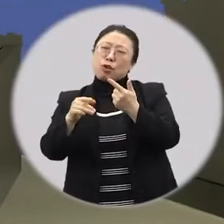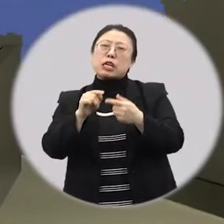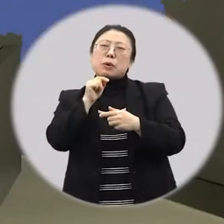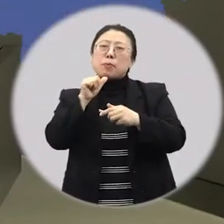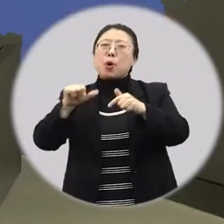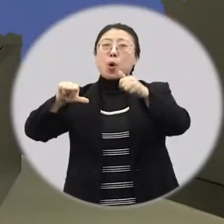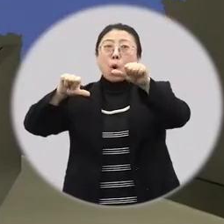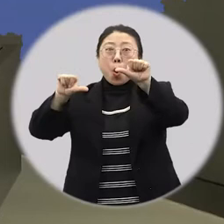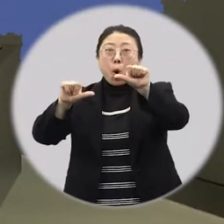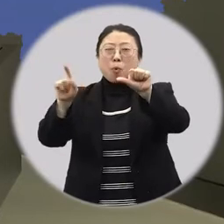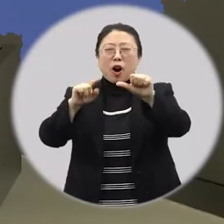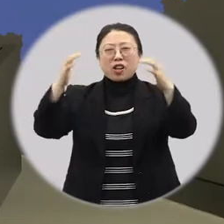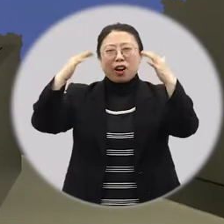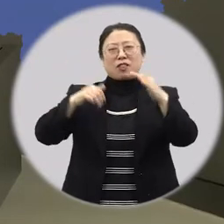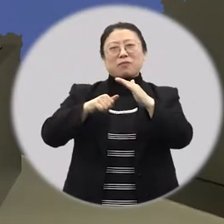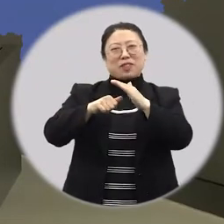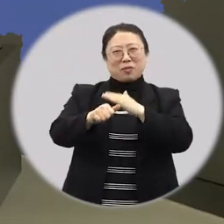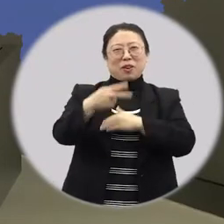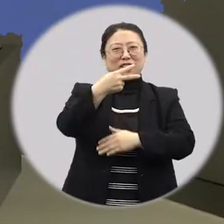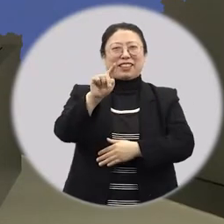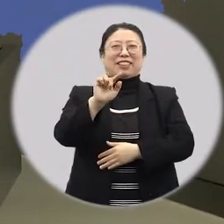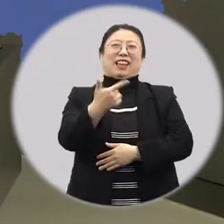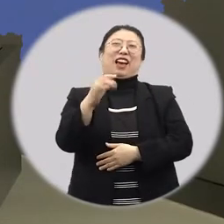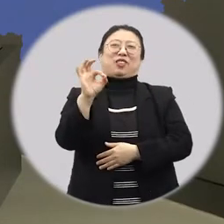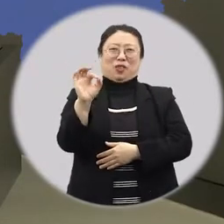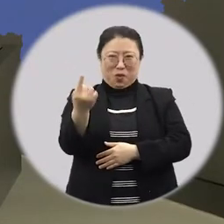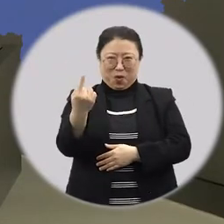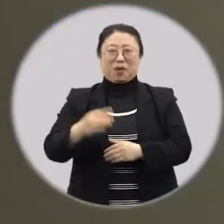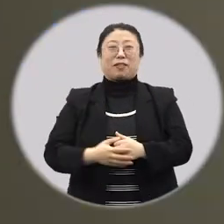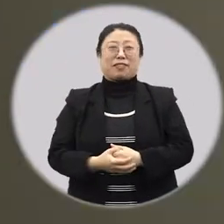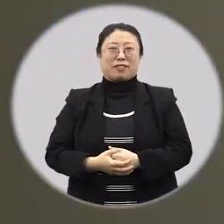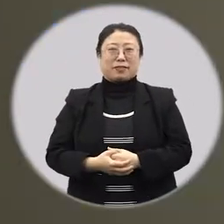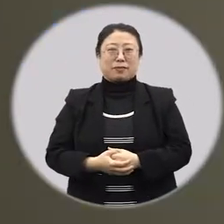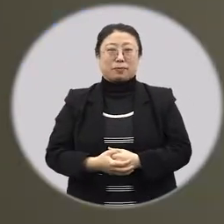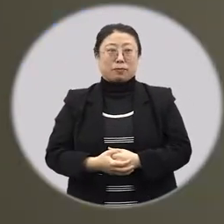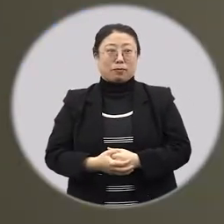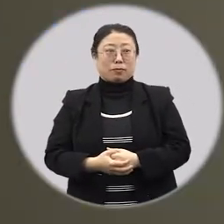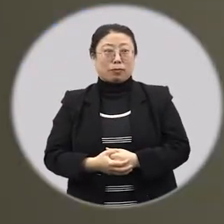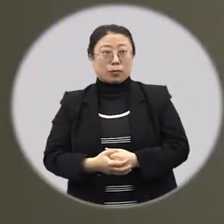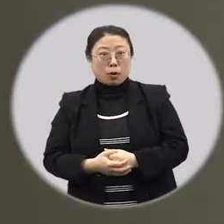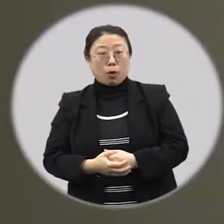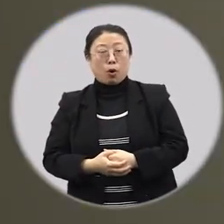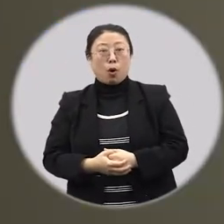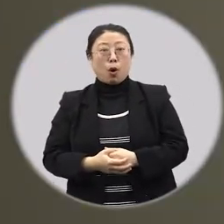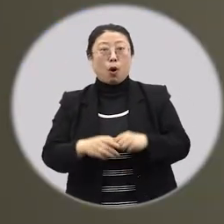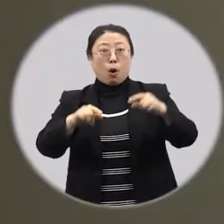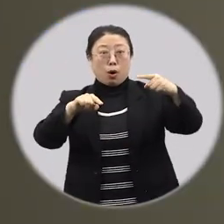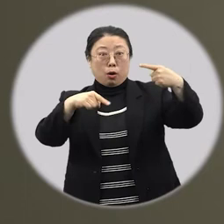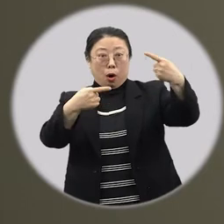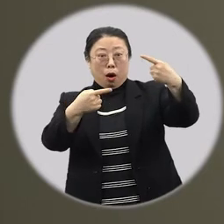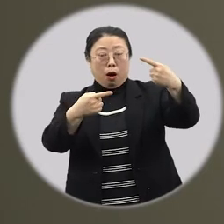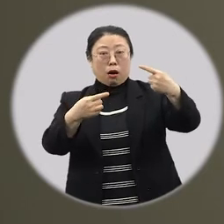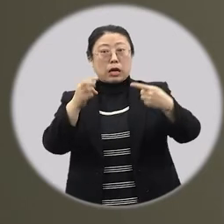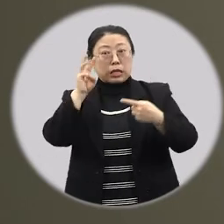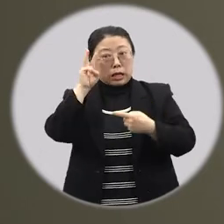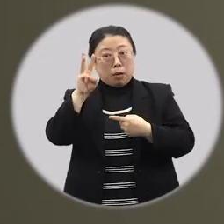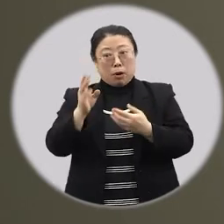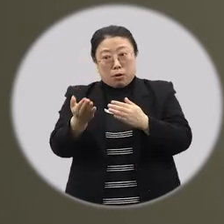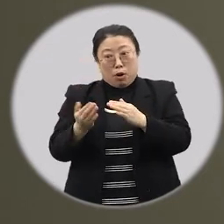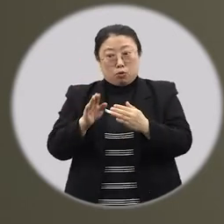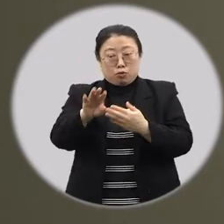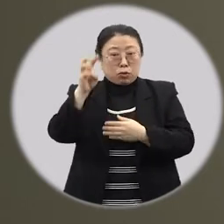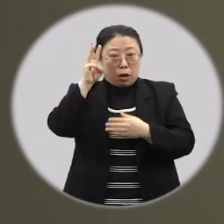5일은 여름을 대표하는 우리 명절인 단어예요. 설은 설날을 전후로 3일을 쉬는 명절이라